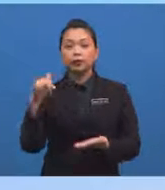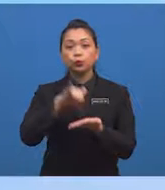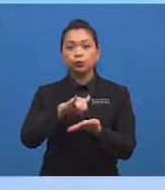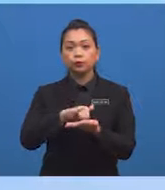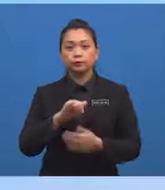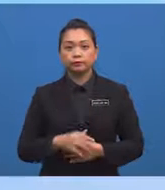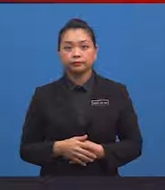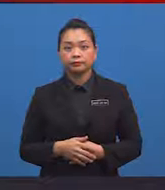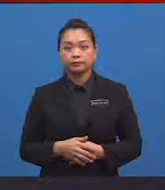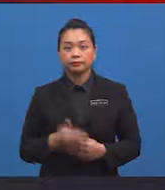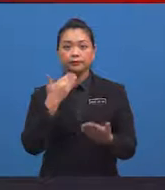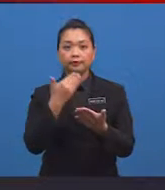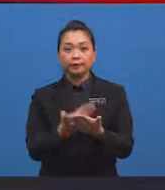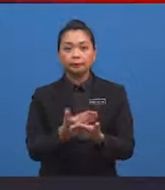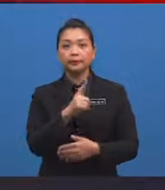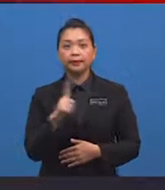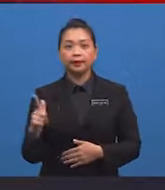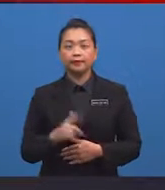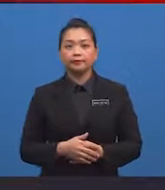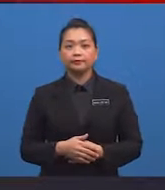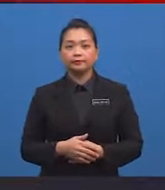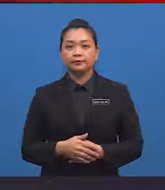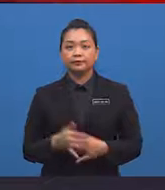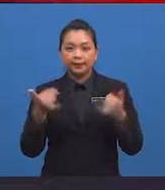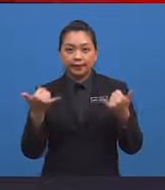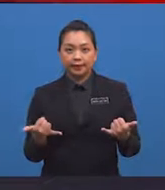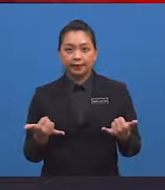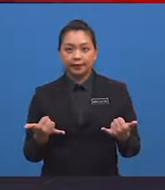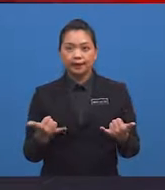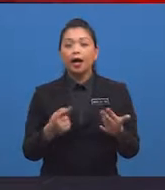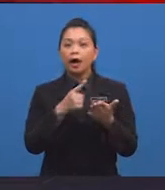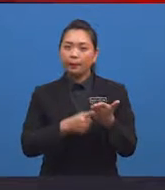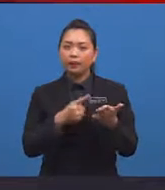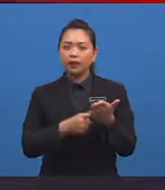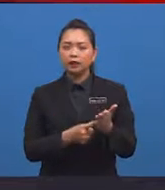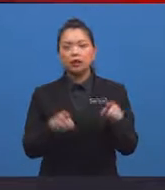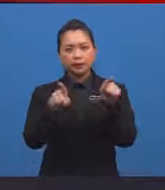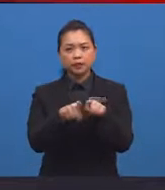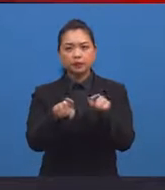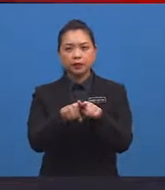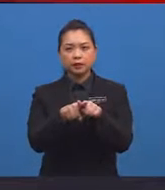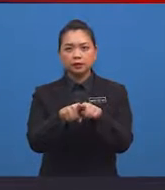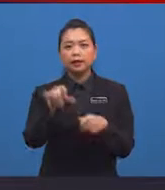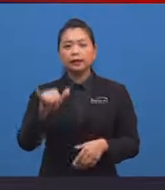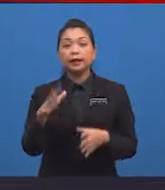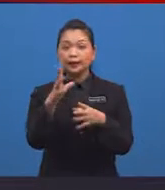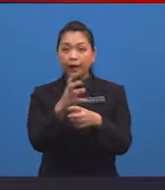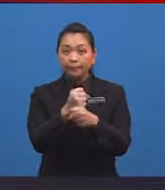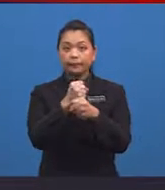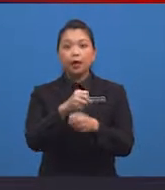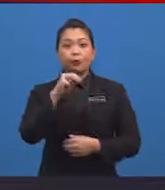tersebut Baiklah Sekarang apakah persamaan yang dapat